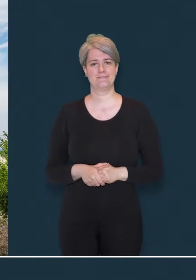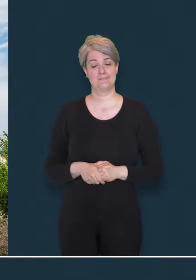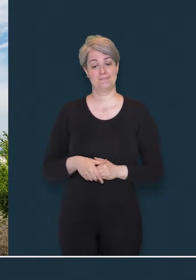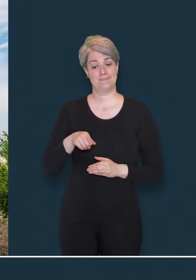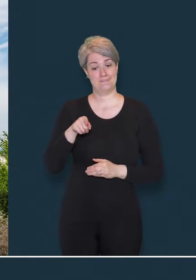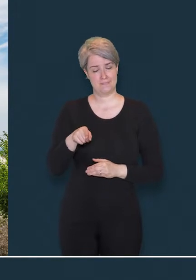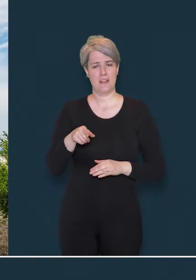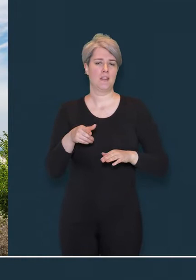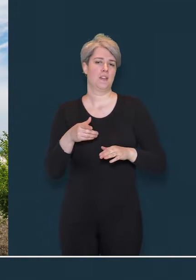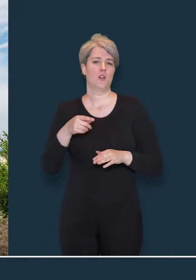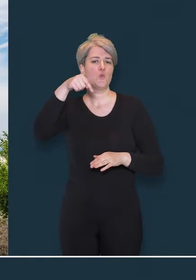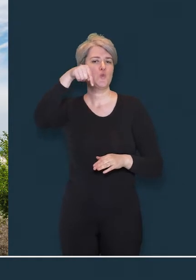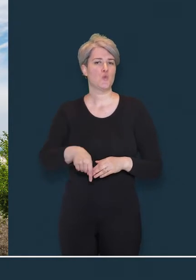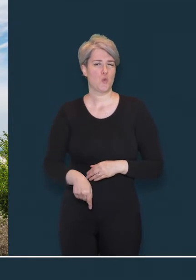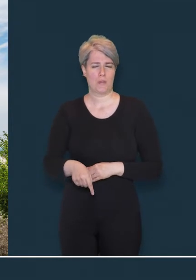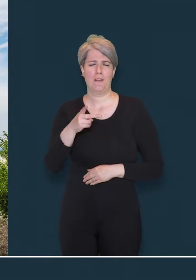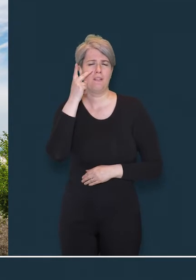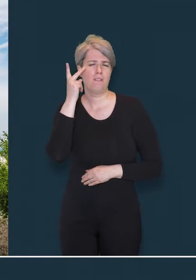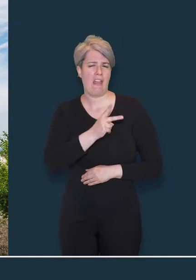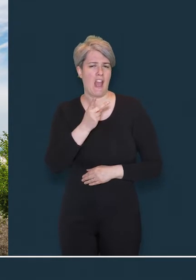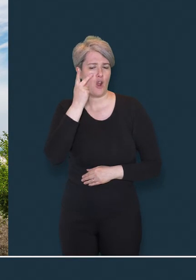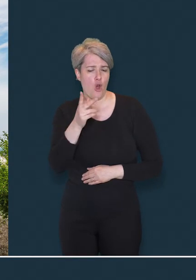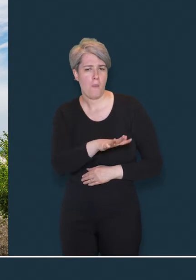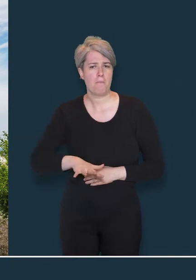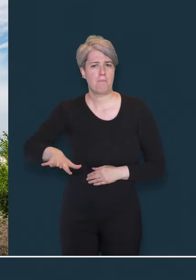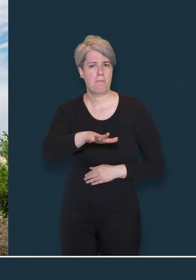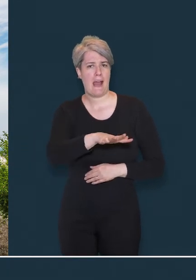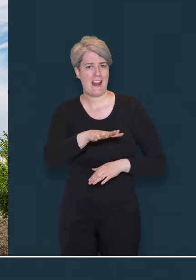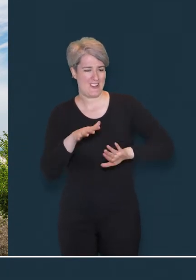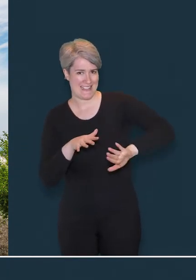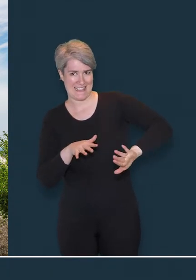Sul lato sud, a sinistra del pannello,